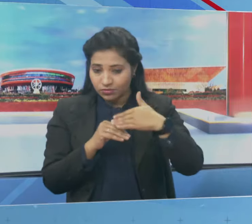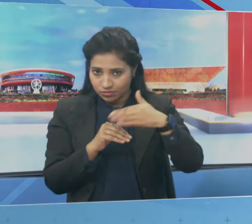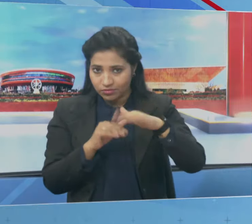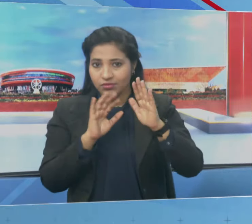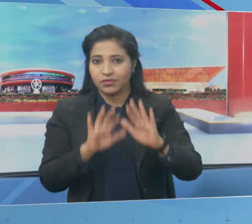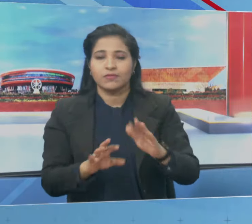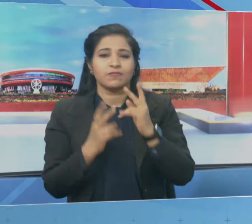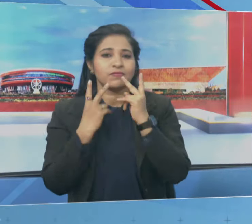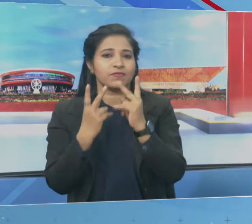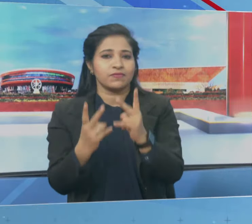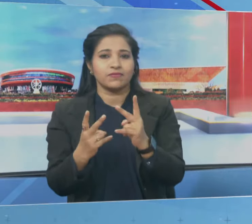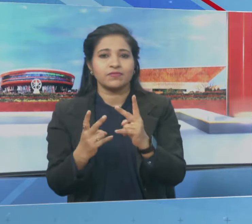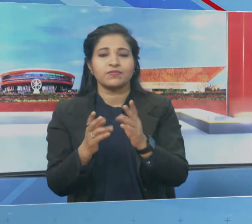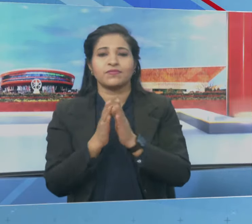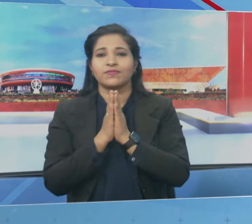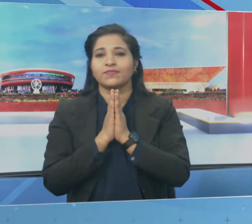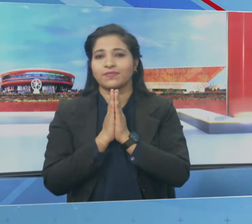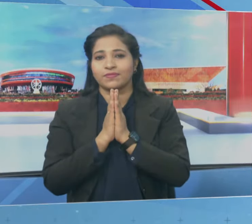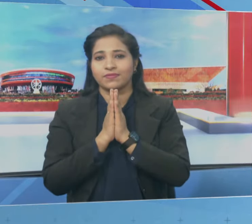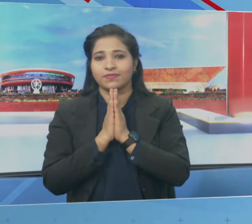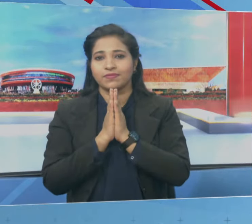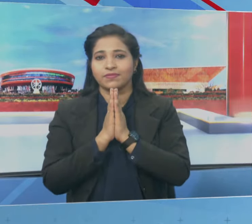सिलसिला जारी रहेगा नमस्कार